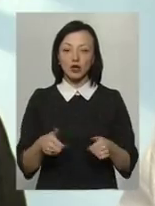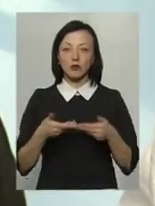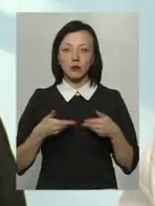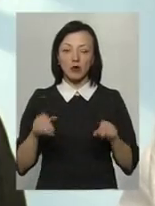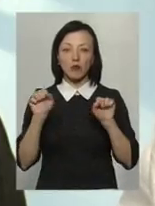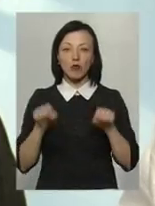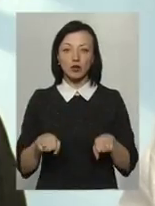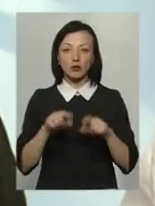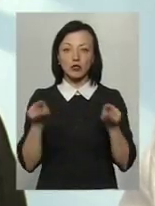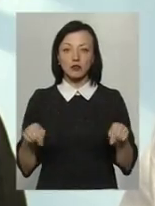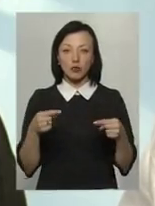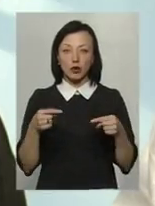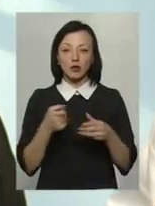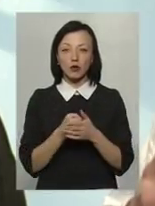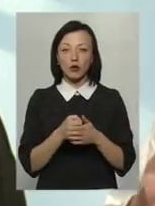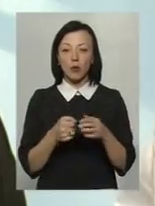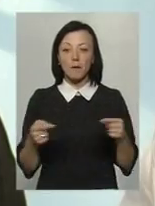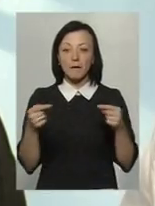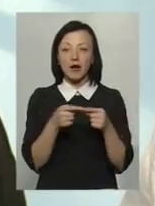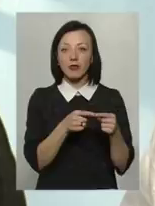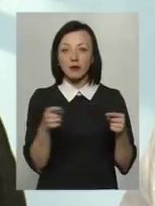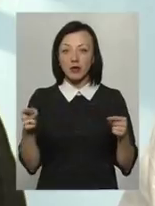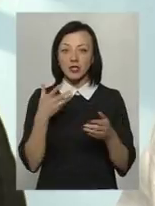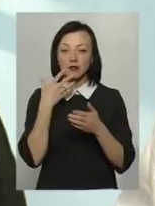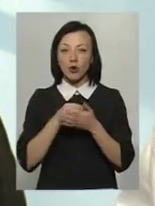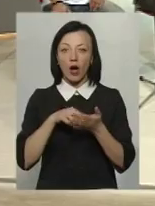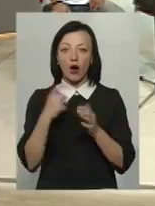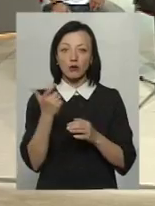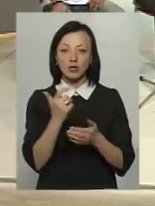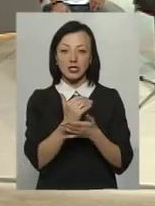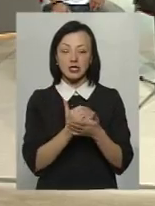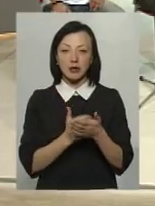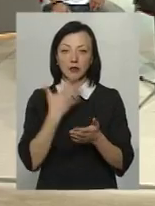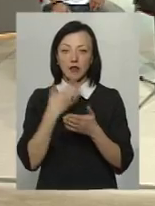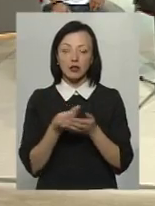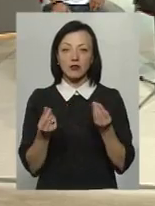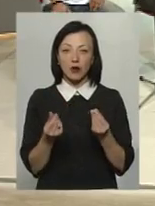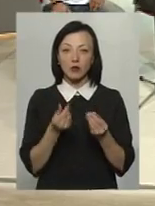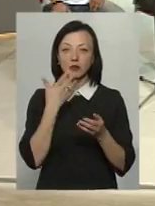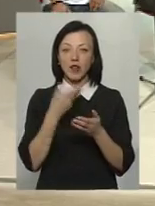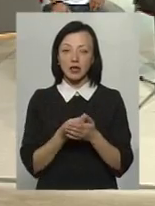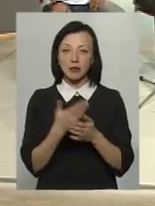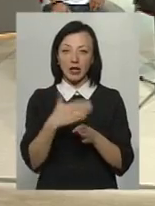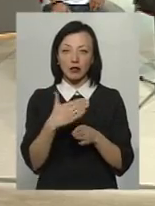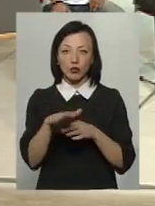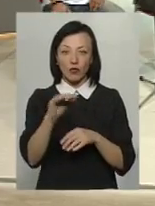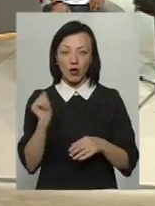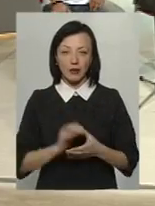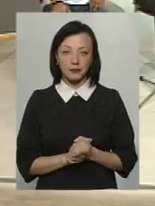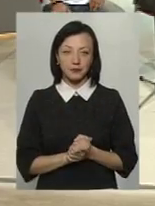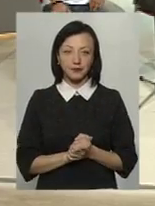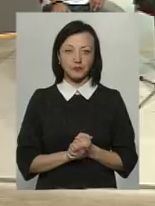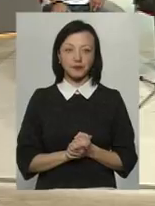навіть можемо створювати до певної міри свою економічну систему, навіть із власною валютою і з власним кредитуванням. Мені здається,